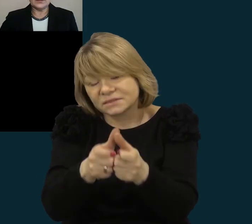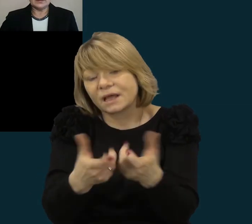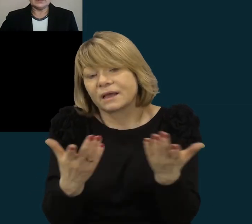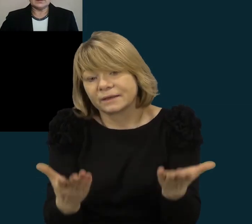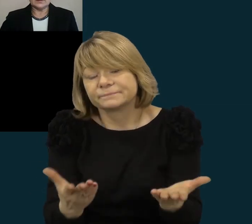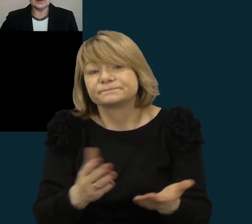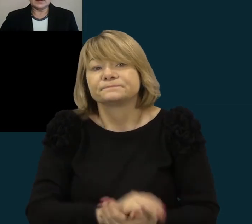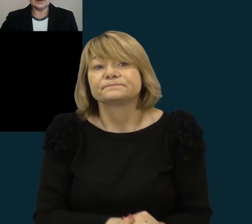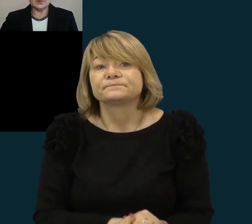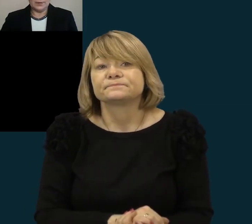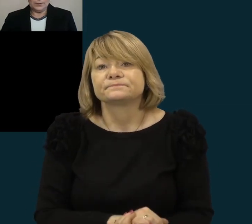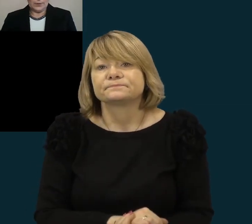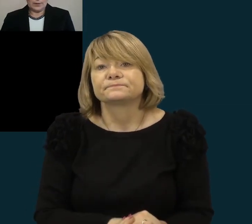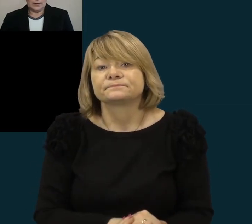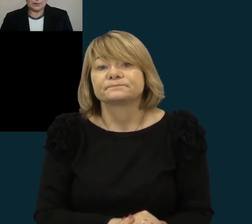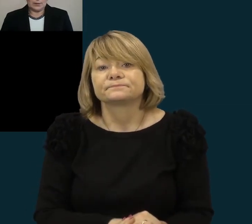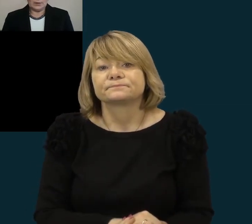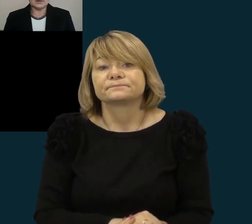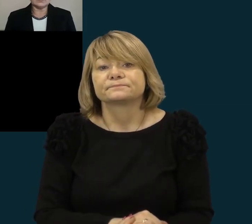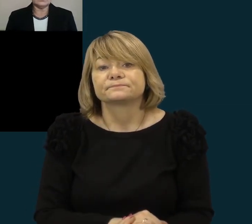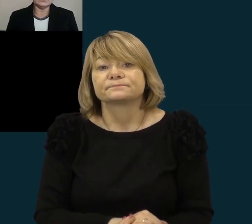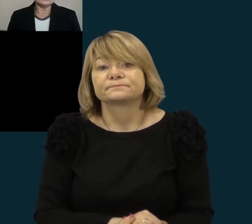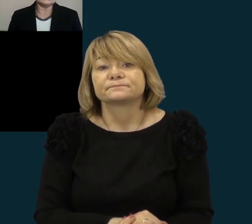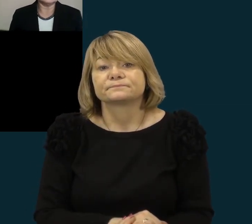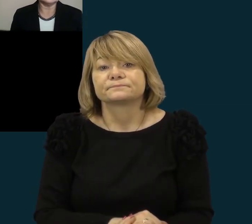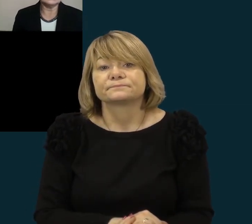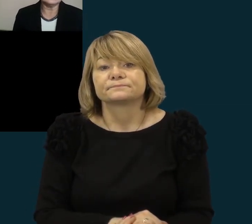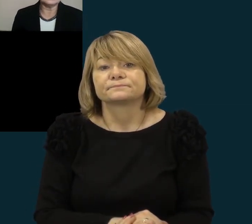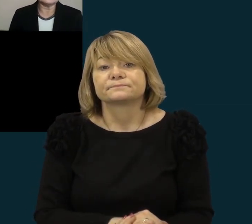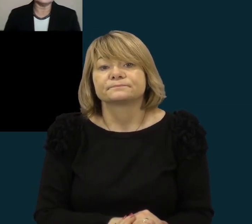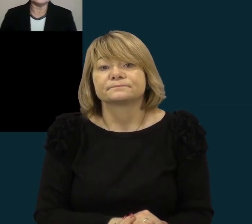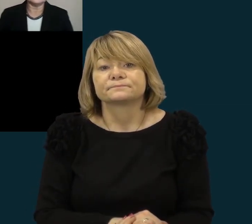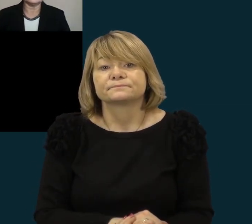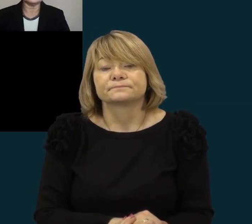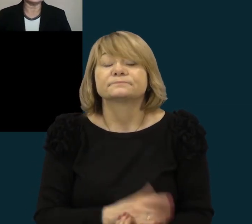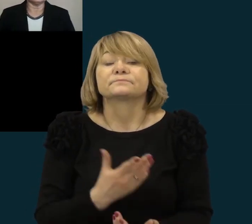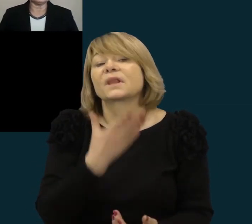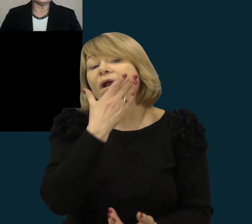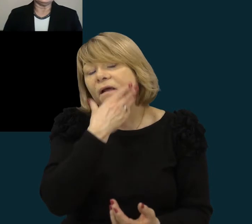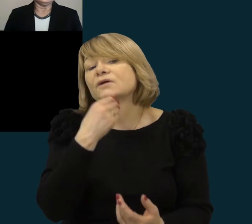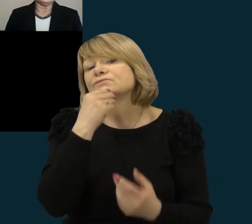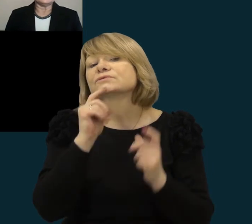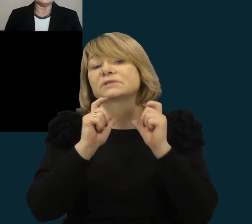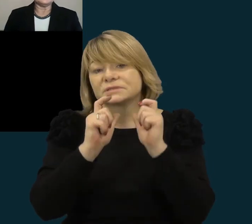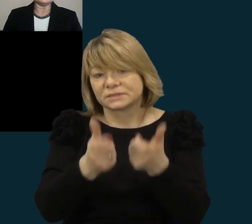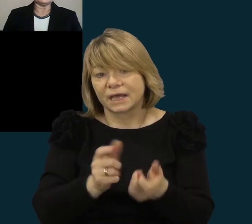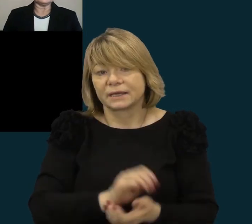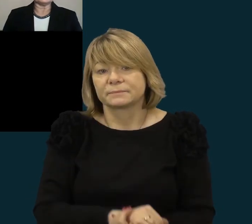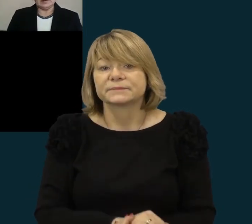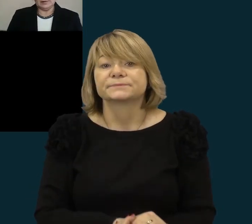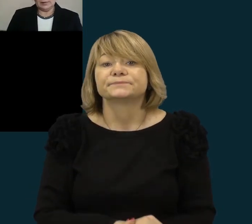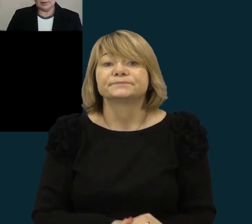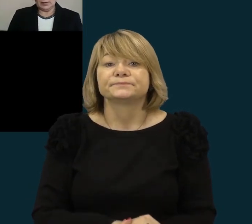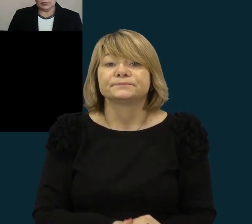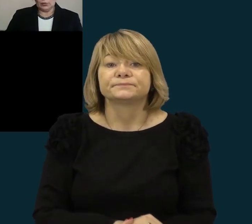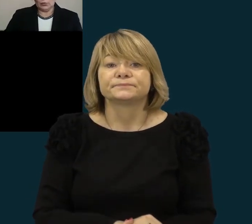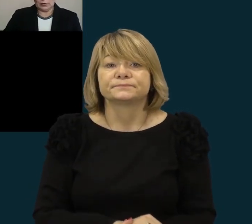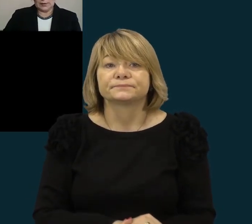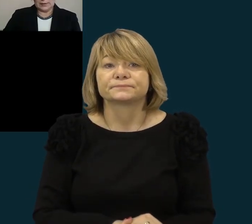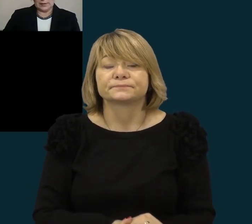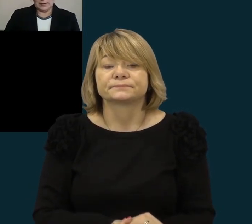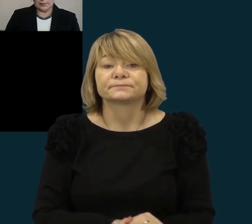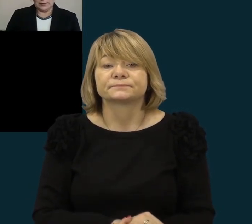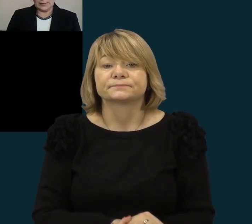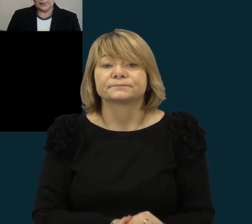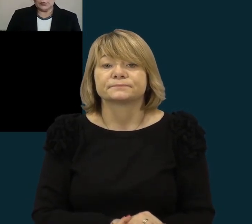yra labai tikrai gražu. Dabar dar iki tol,